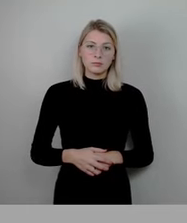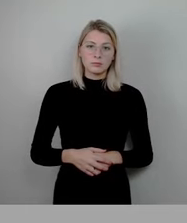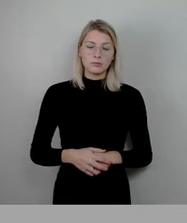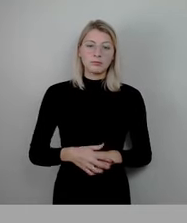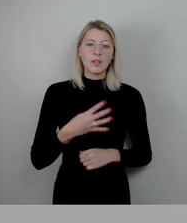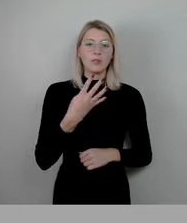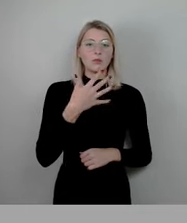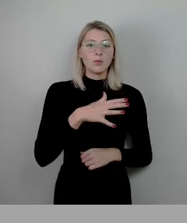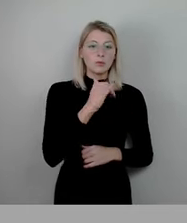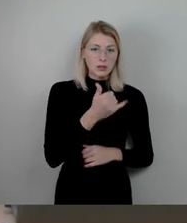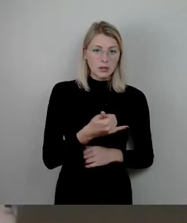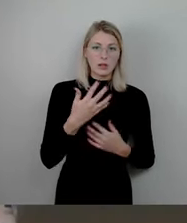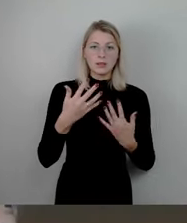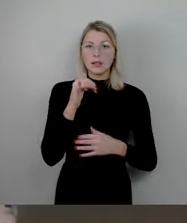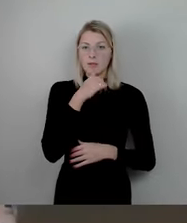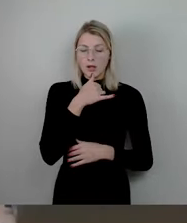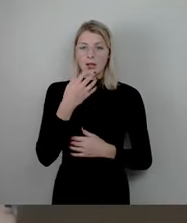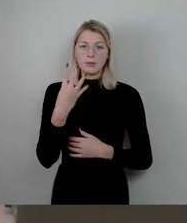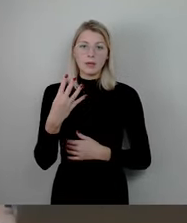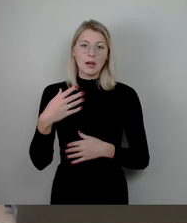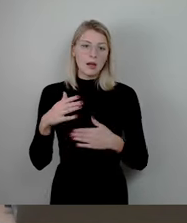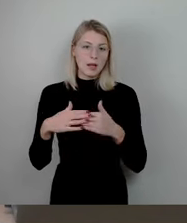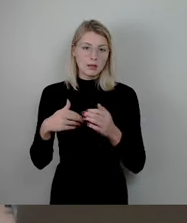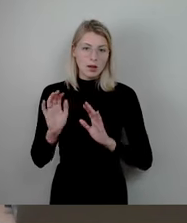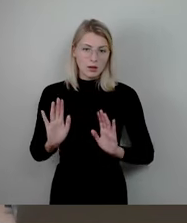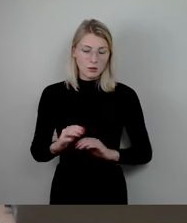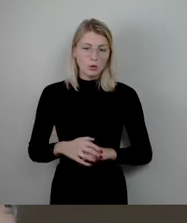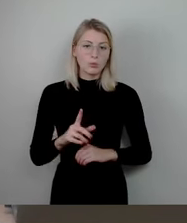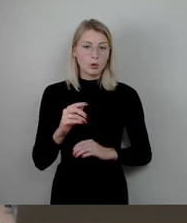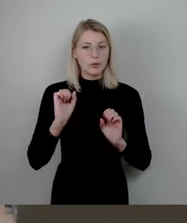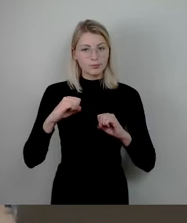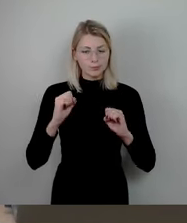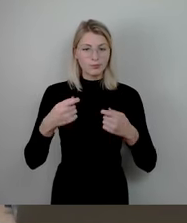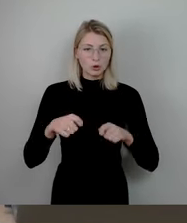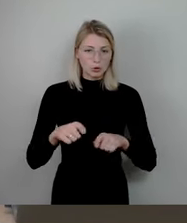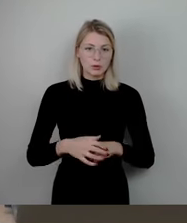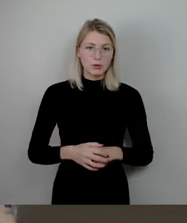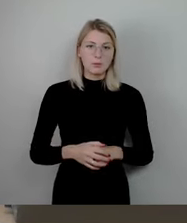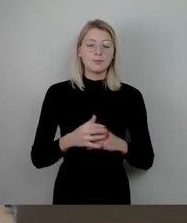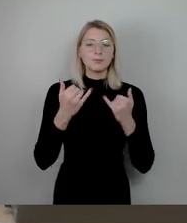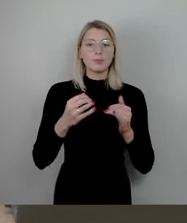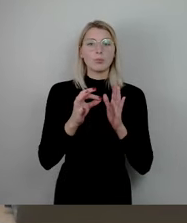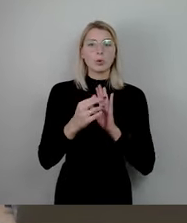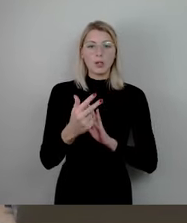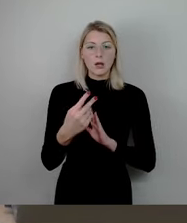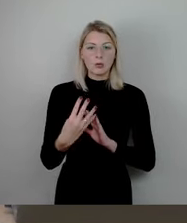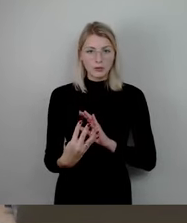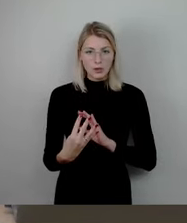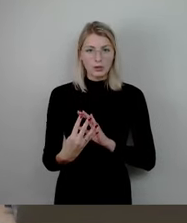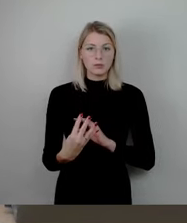54 ja, stimmt 10, nein, 4, Enthaltungen. Damit so beschlossen. Und jetzt kommen wir zu den Punkten 3 und 4. Wer den